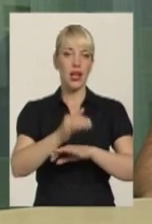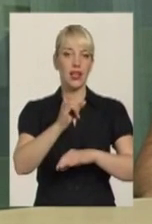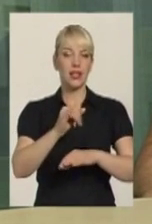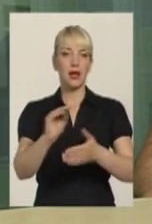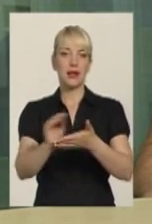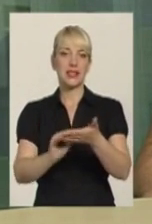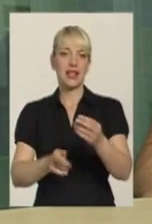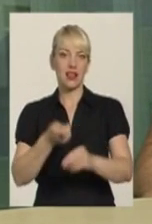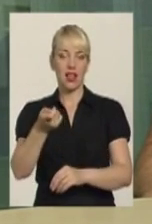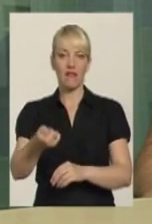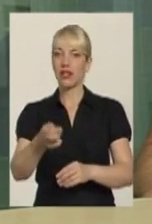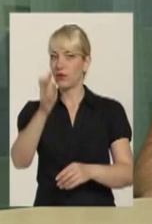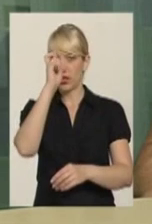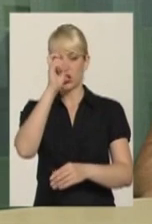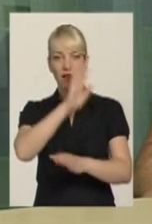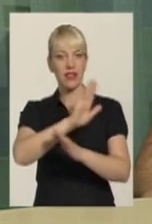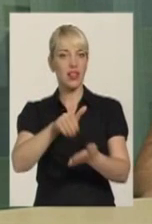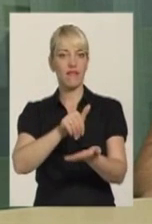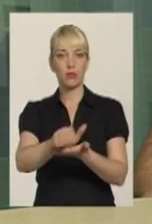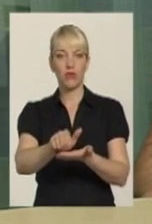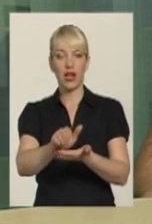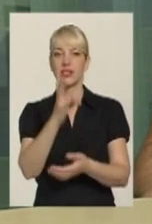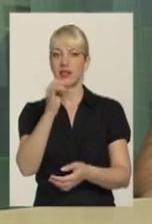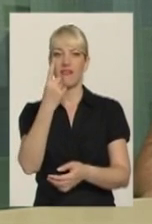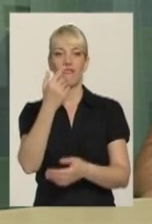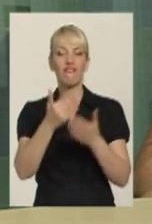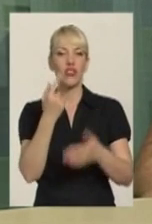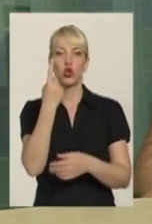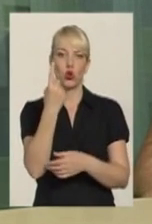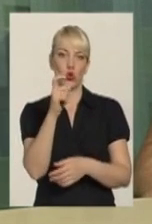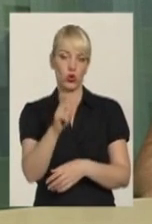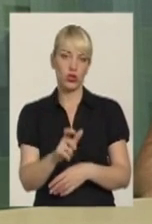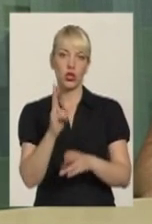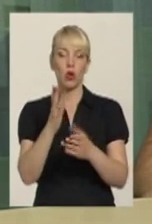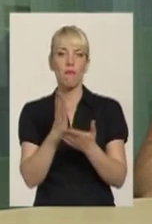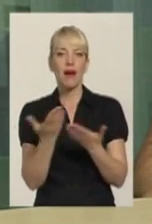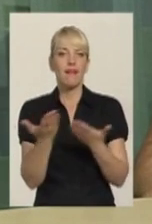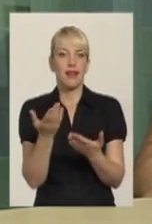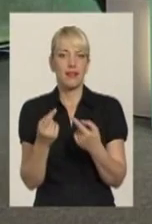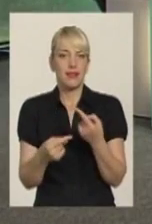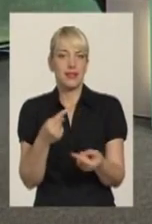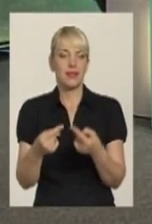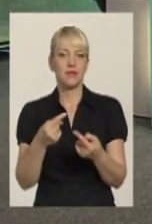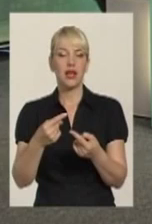Тобто держава не відмовляється не від одної людини, яка має якісь коріння будь-де і будь-якій